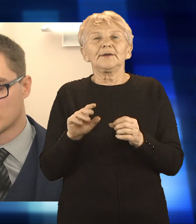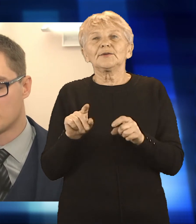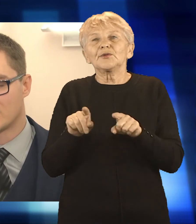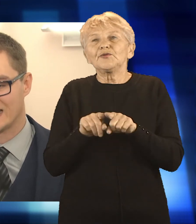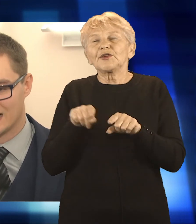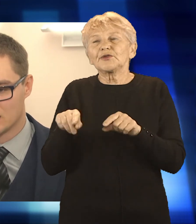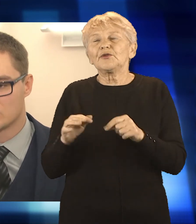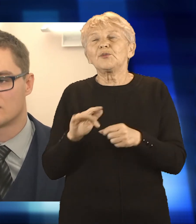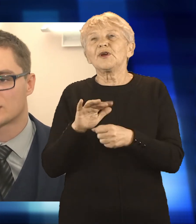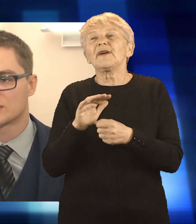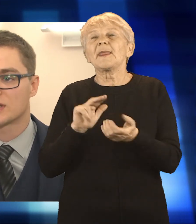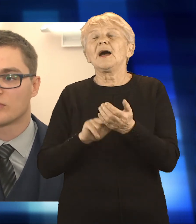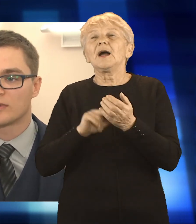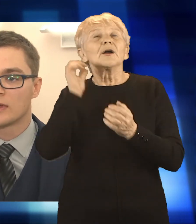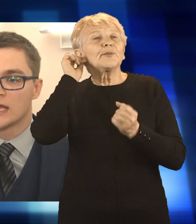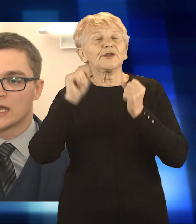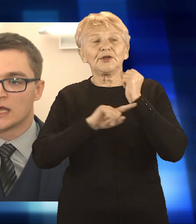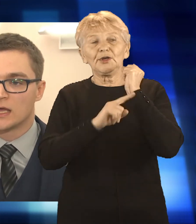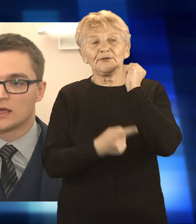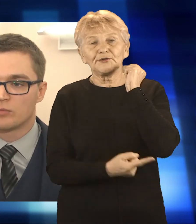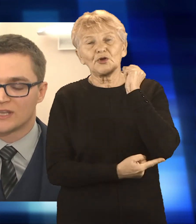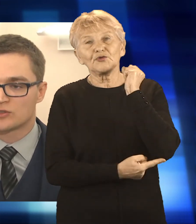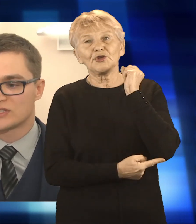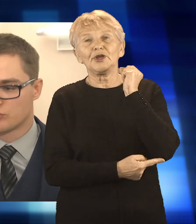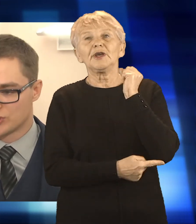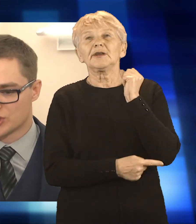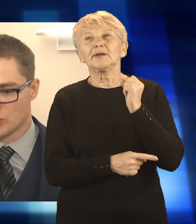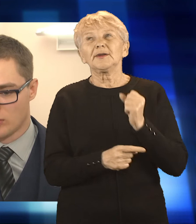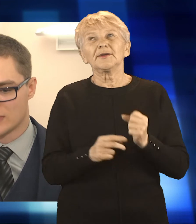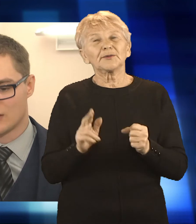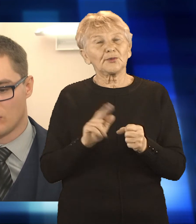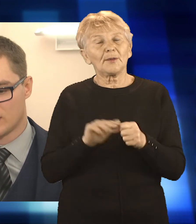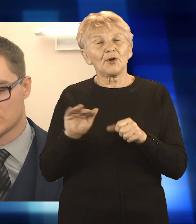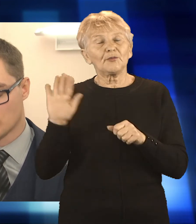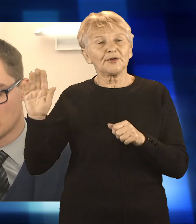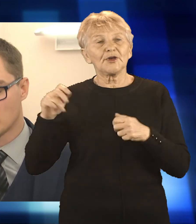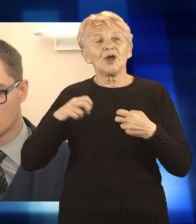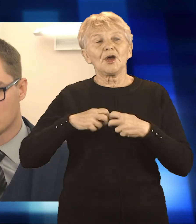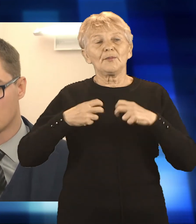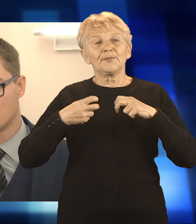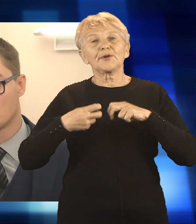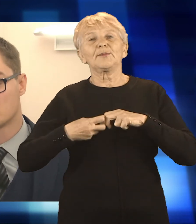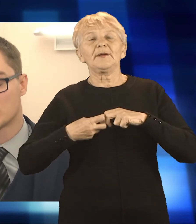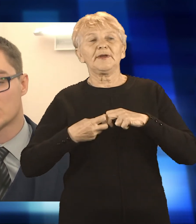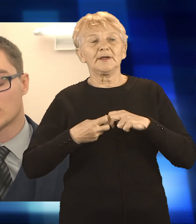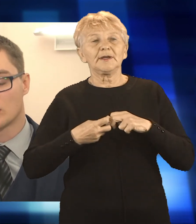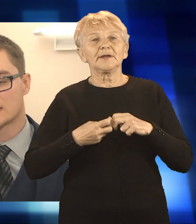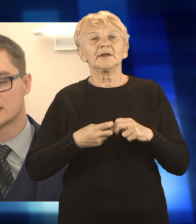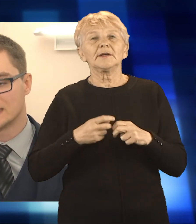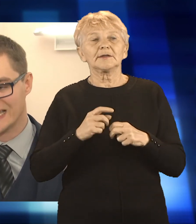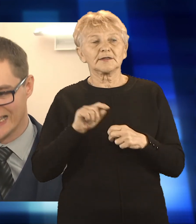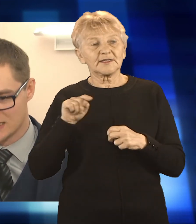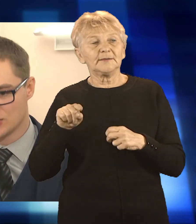w okresie prenatalnym, zwiększa, że tak powiem, podatność na późniejsze choroby, zachorowania, szczególnie układu oddechowego, zmniejsza